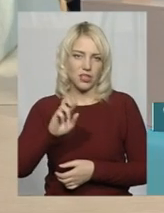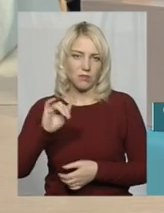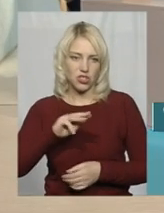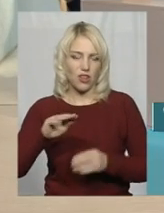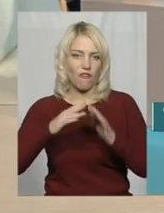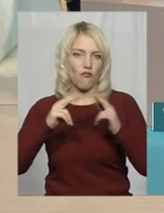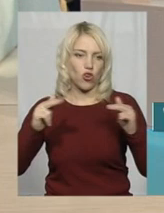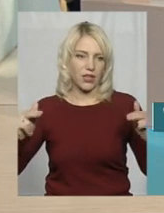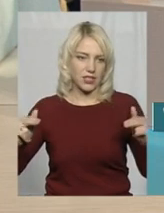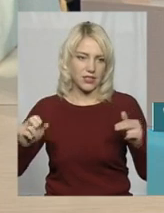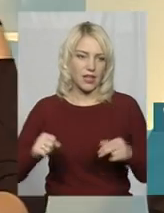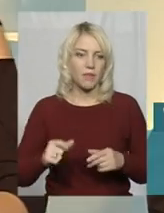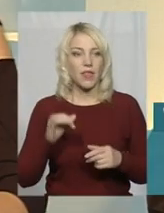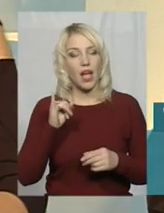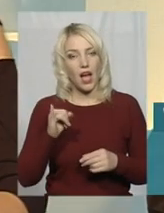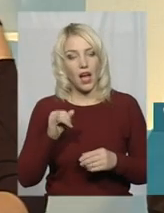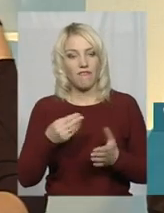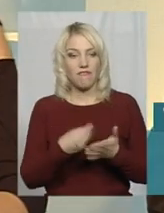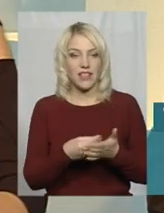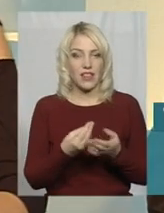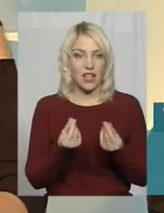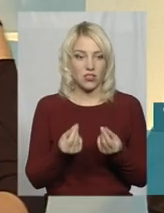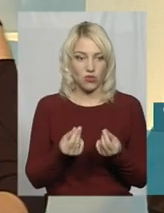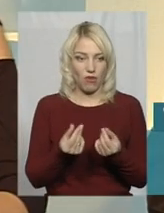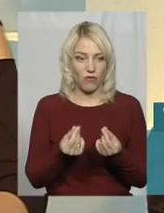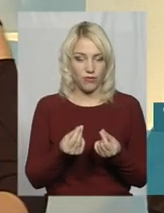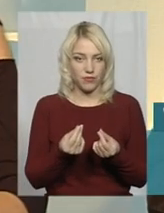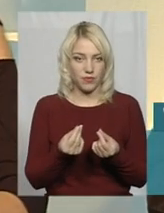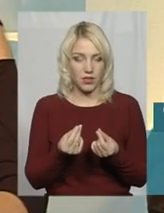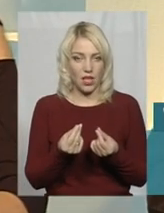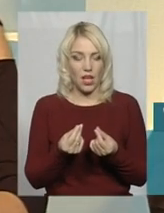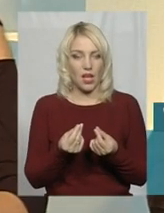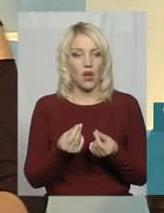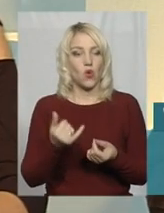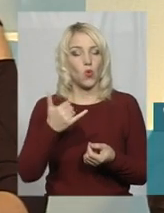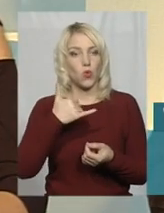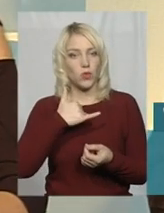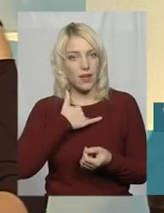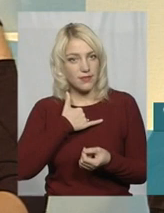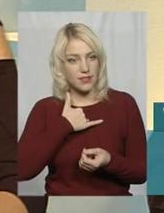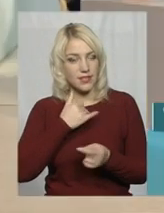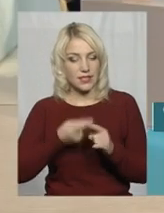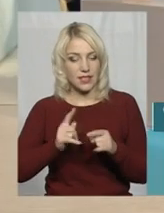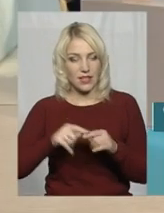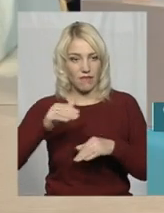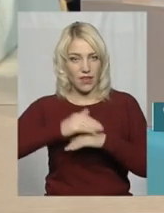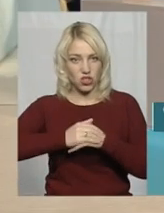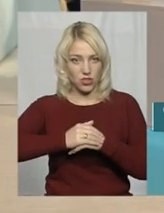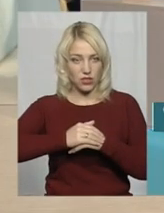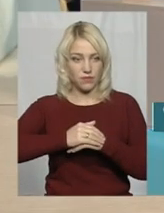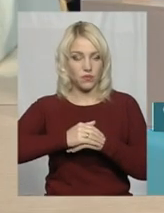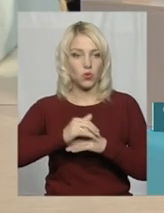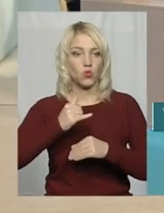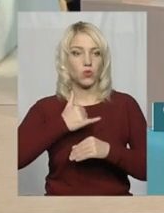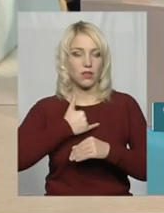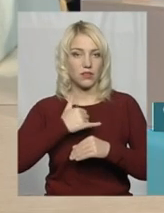в фінансовому плані, нас за цей вечір, у нас